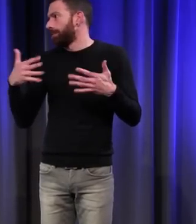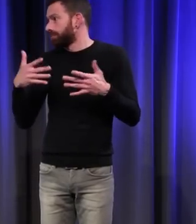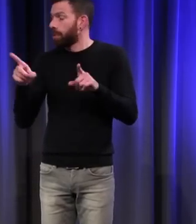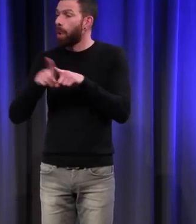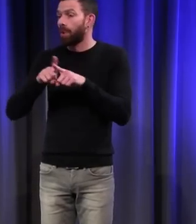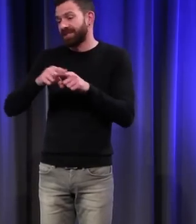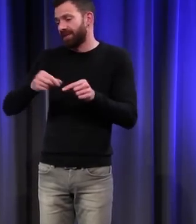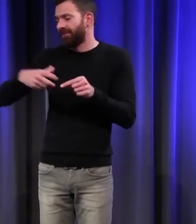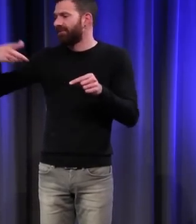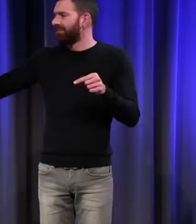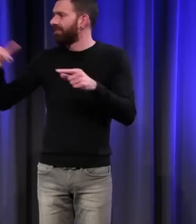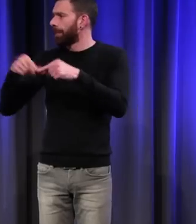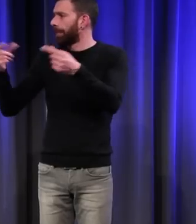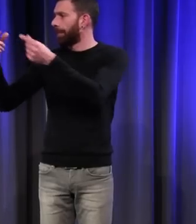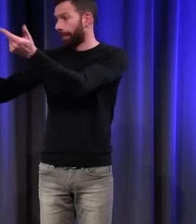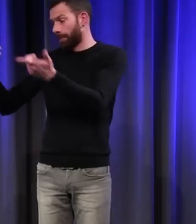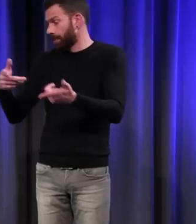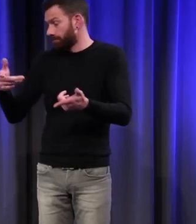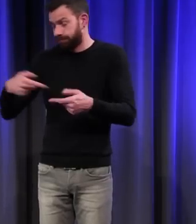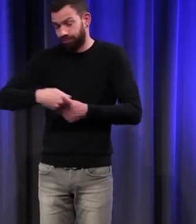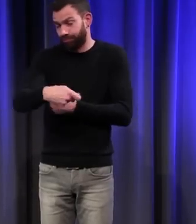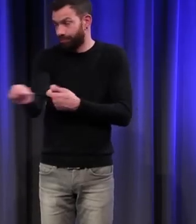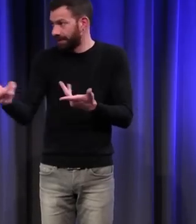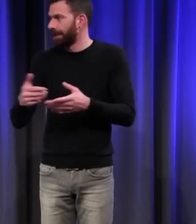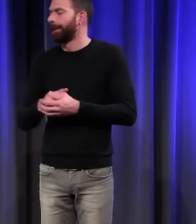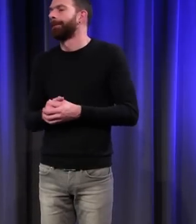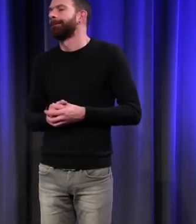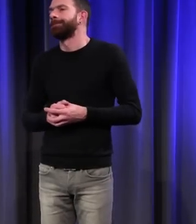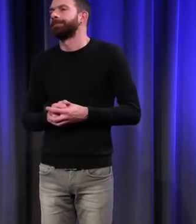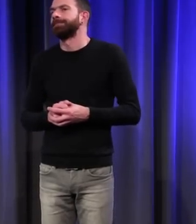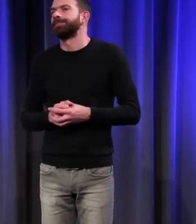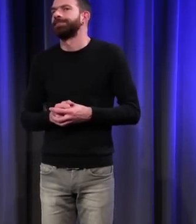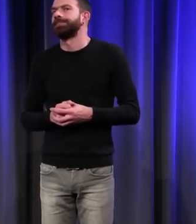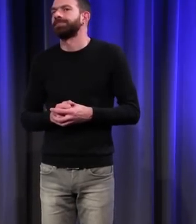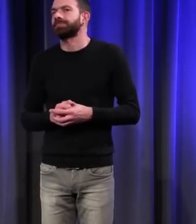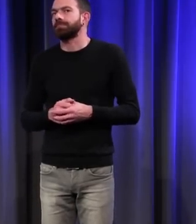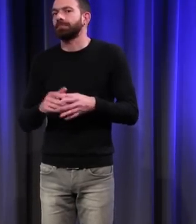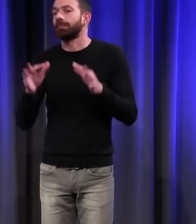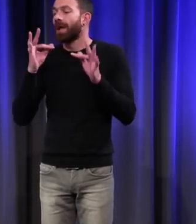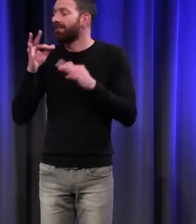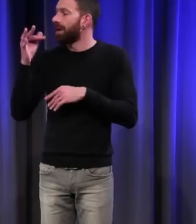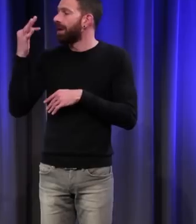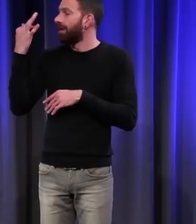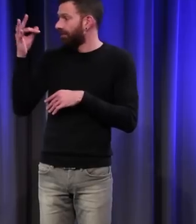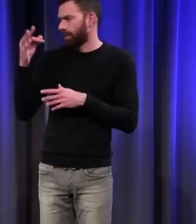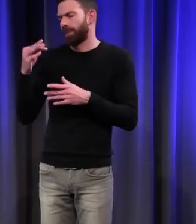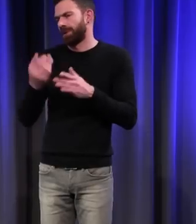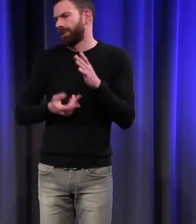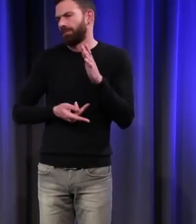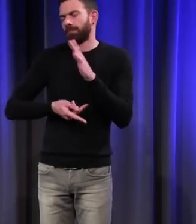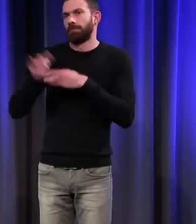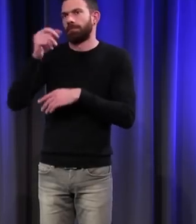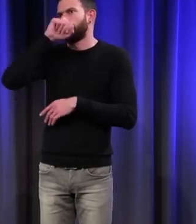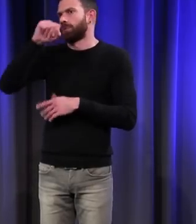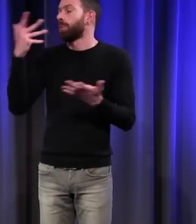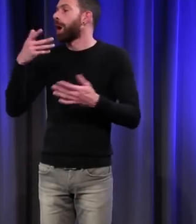absolument considérables. Et en matière de baie, de fruits, c'est la mûre. La mûre, ça